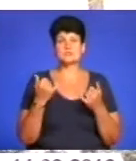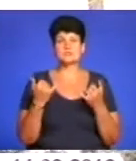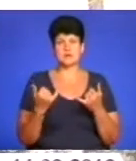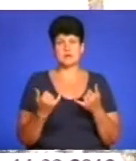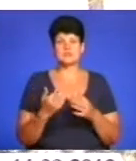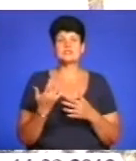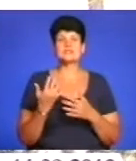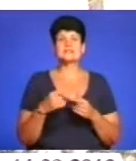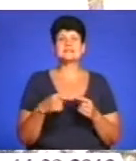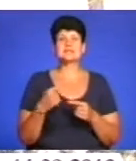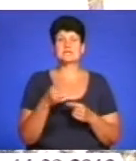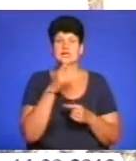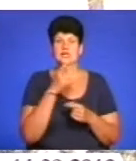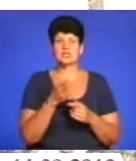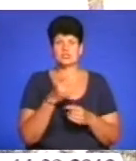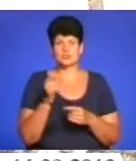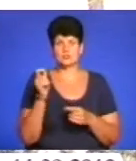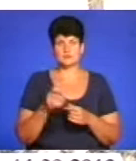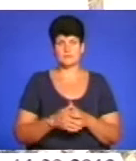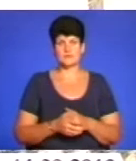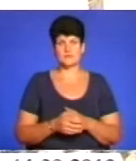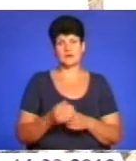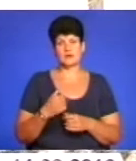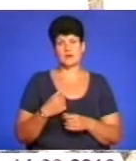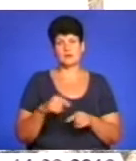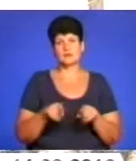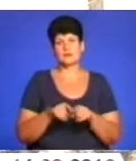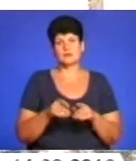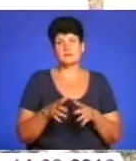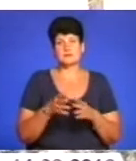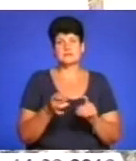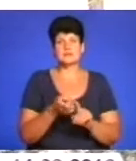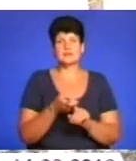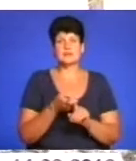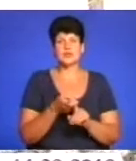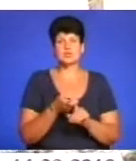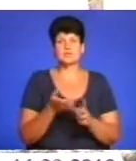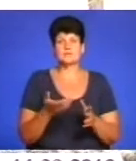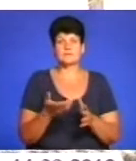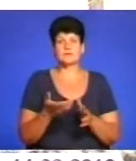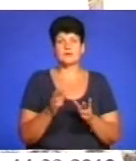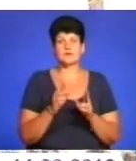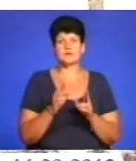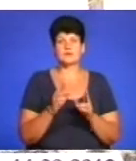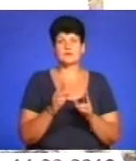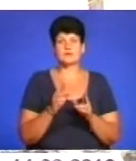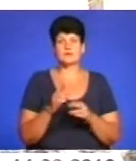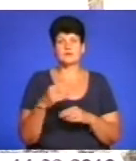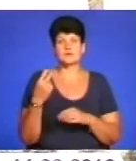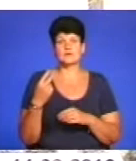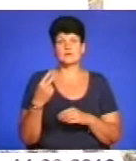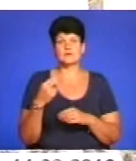Через скільки часу приблизно? Ну, так, ну, то вже залежить, як про той 2 чи 5